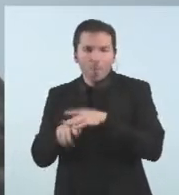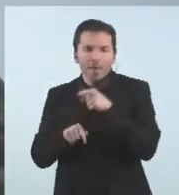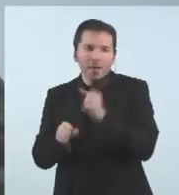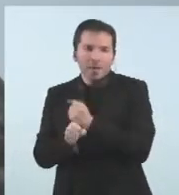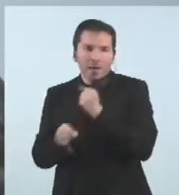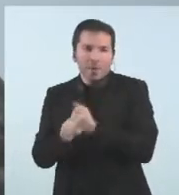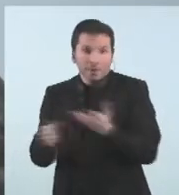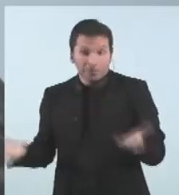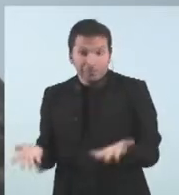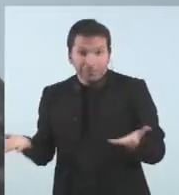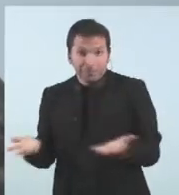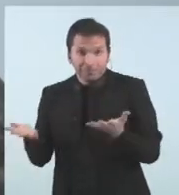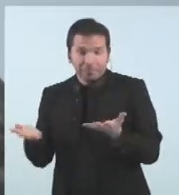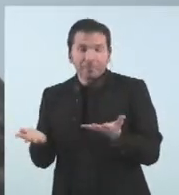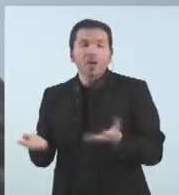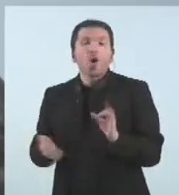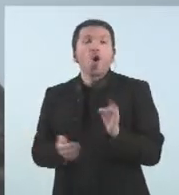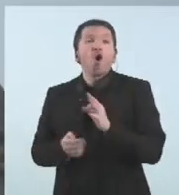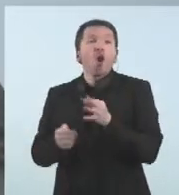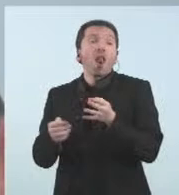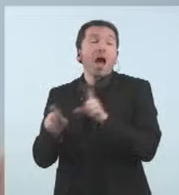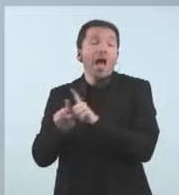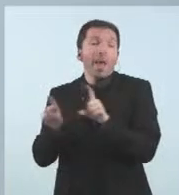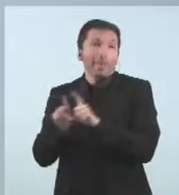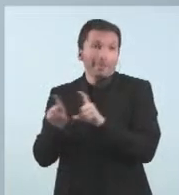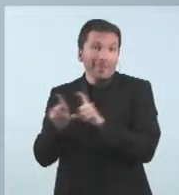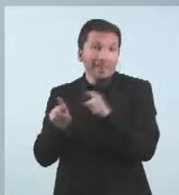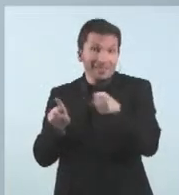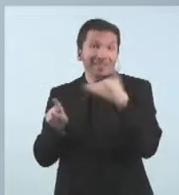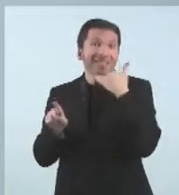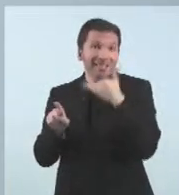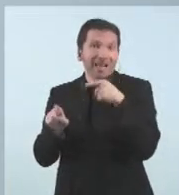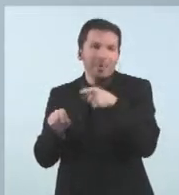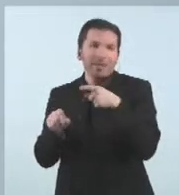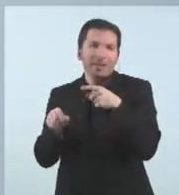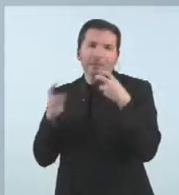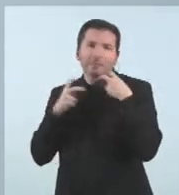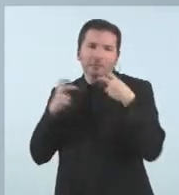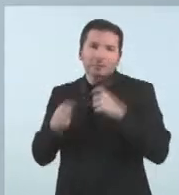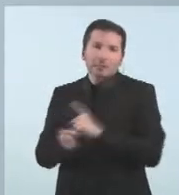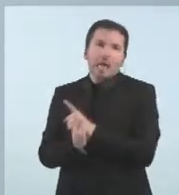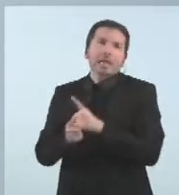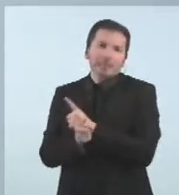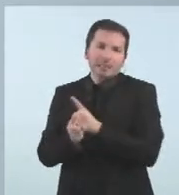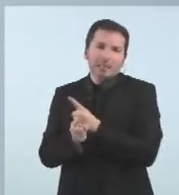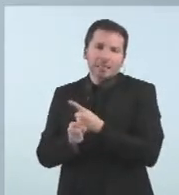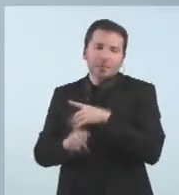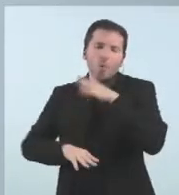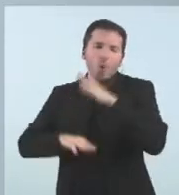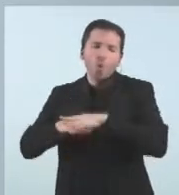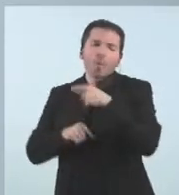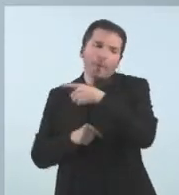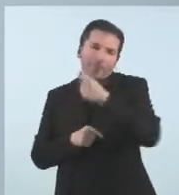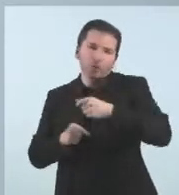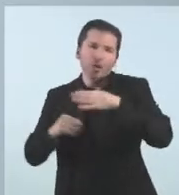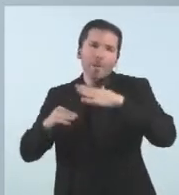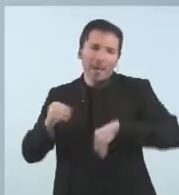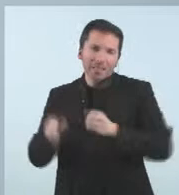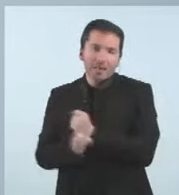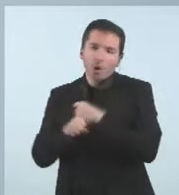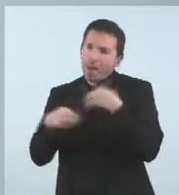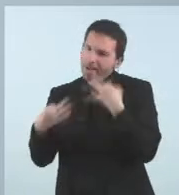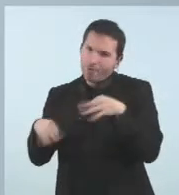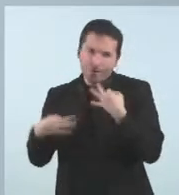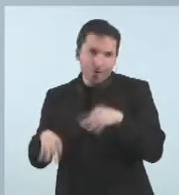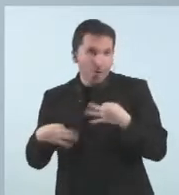també tampoc les empreses que com saben les empreses tenen estrès per les baixes laborals com és normal que és una mica el que està